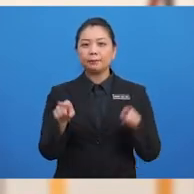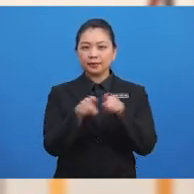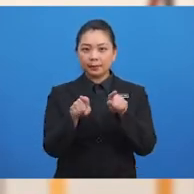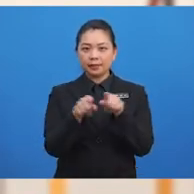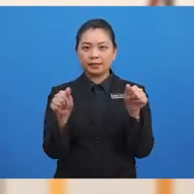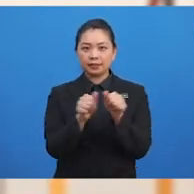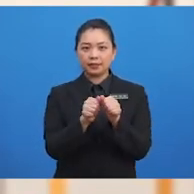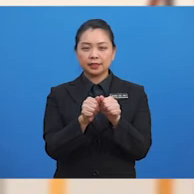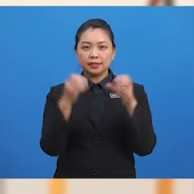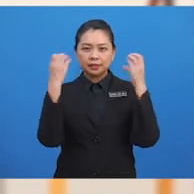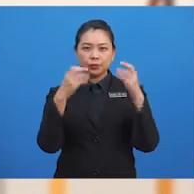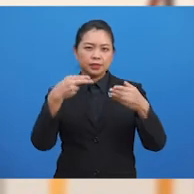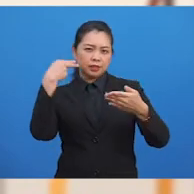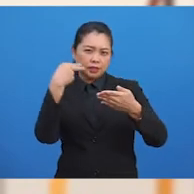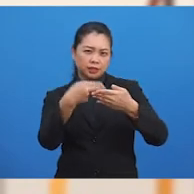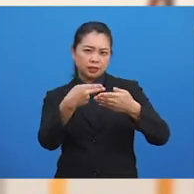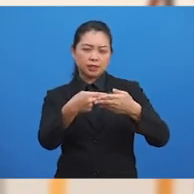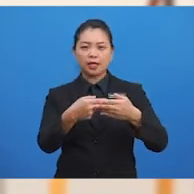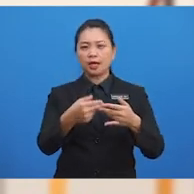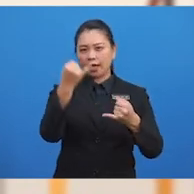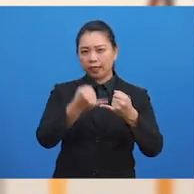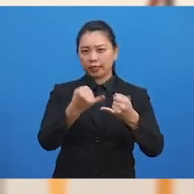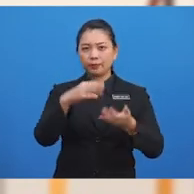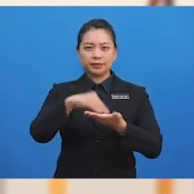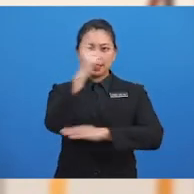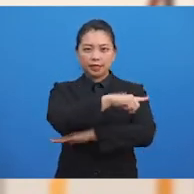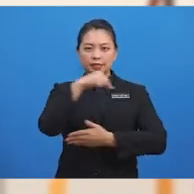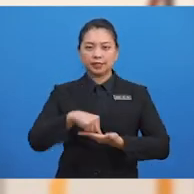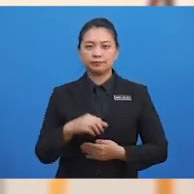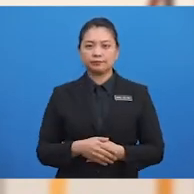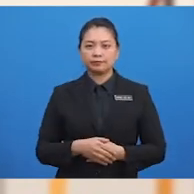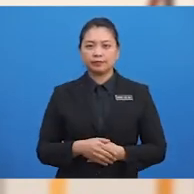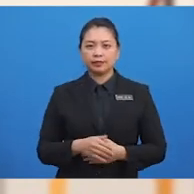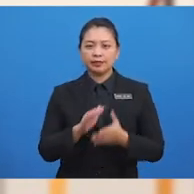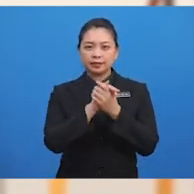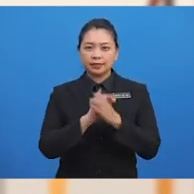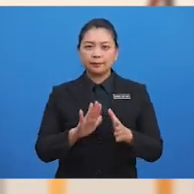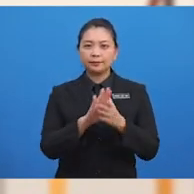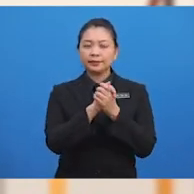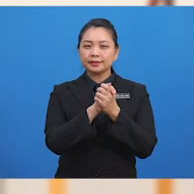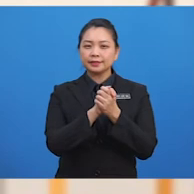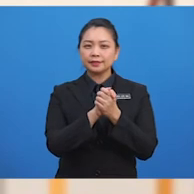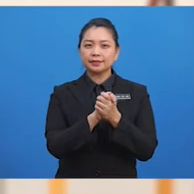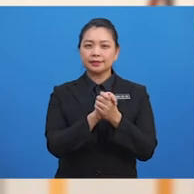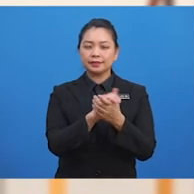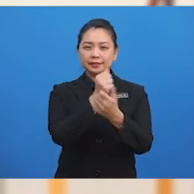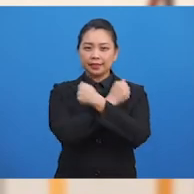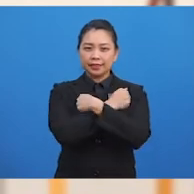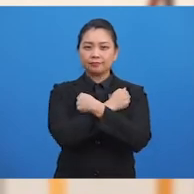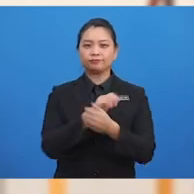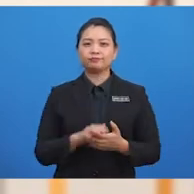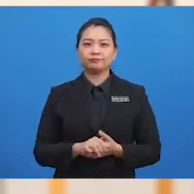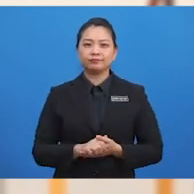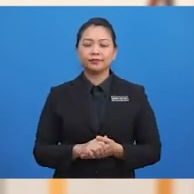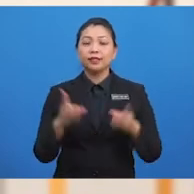bersama Cikgu... ...sehingga akhir pelajaran hari ini. Salam sayang dari Cikgu